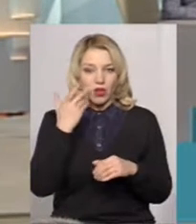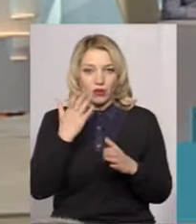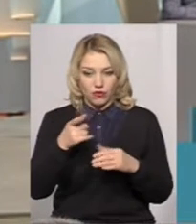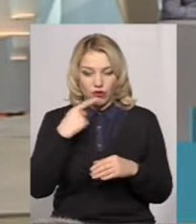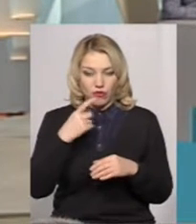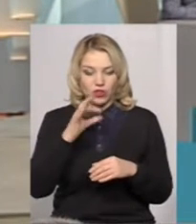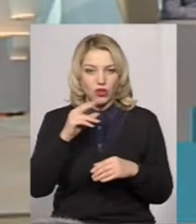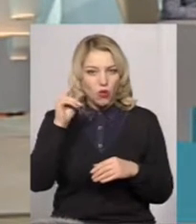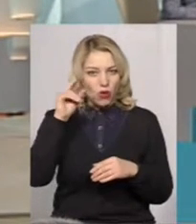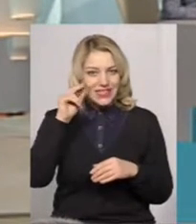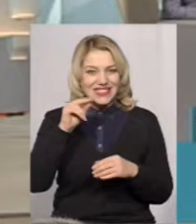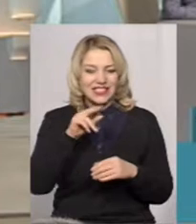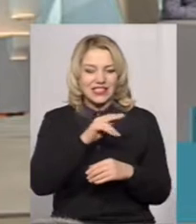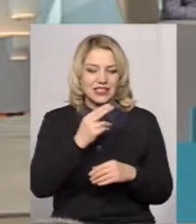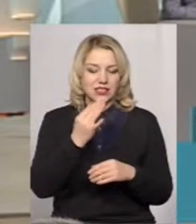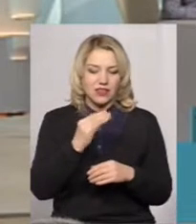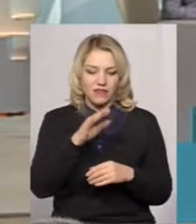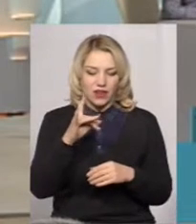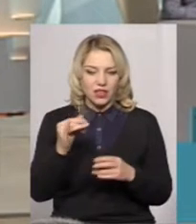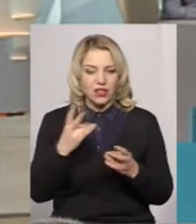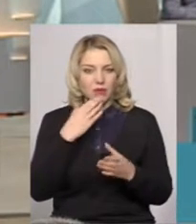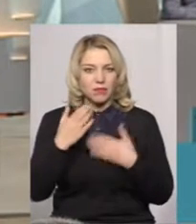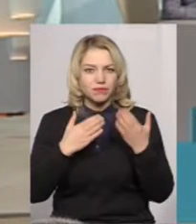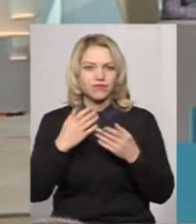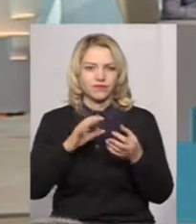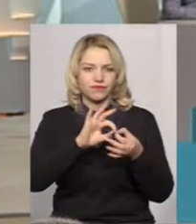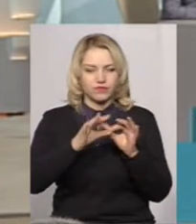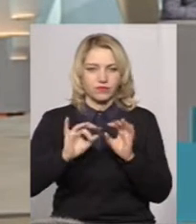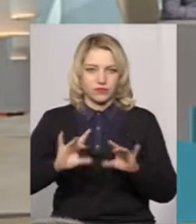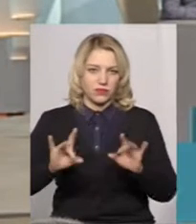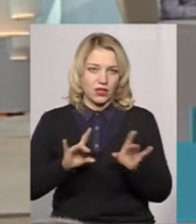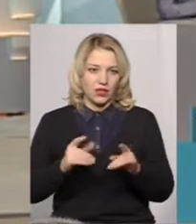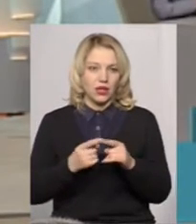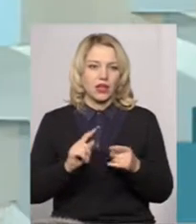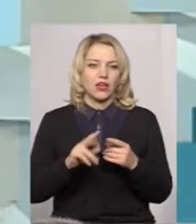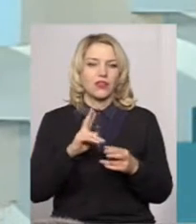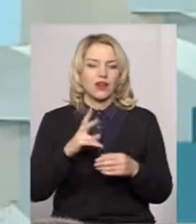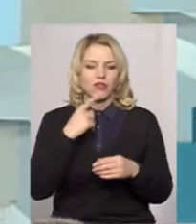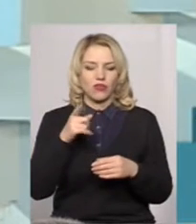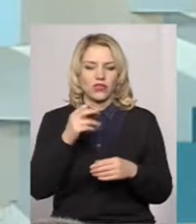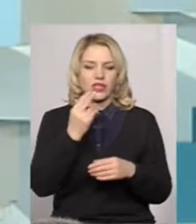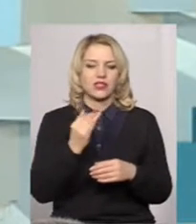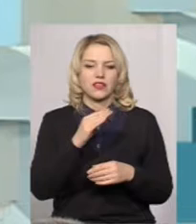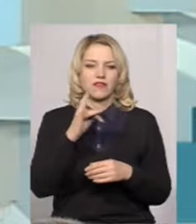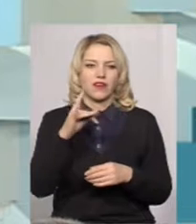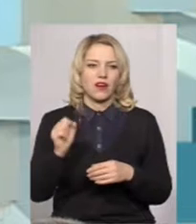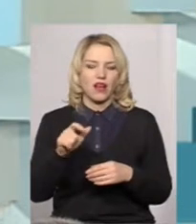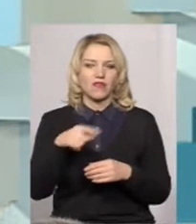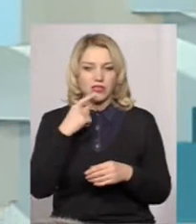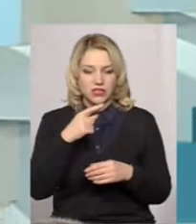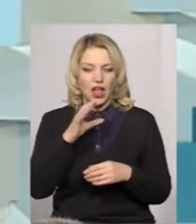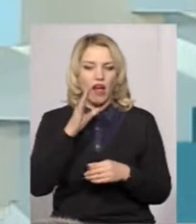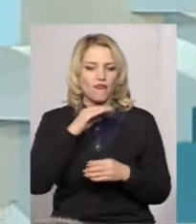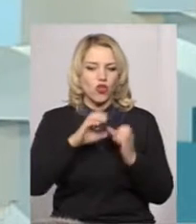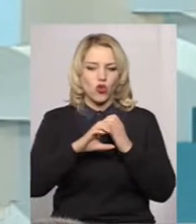озвучуєте цифри, то потрібно озвучувати до кінця, бо люди задають питання, як нас використовували, ви назвали цифру, а водогінний працює. Я